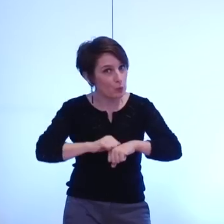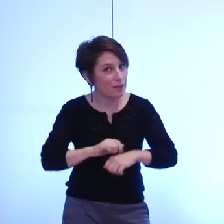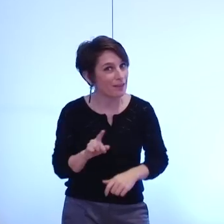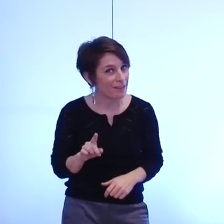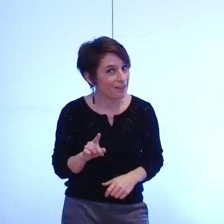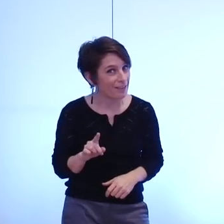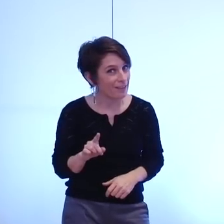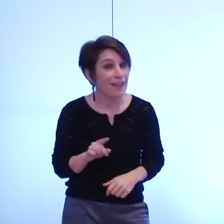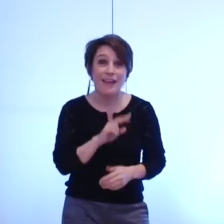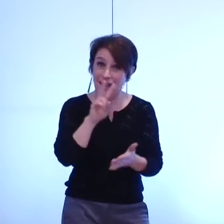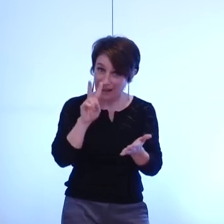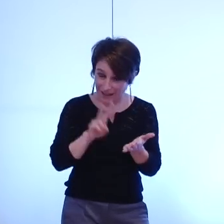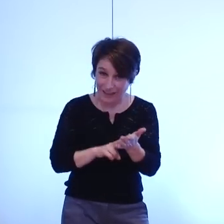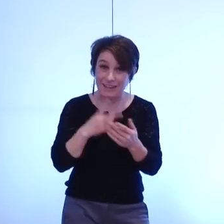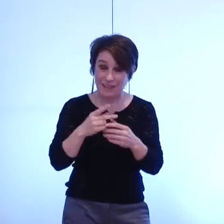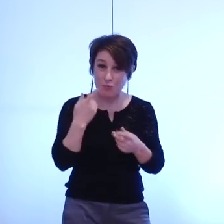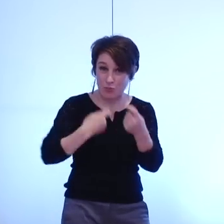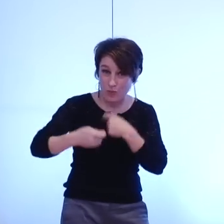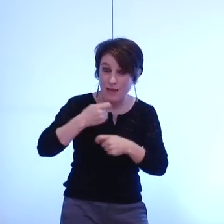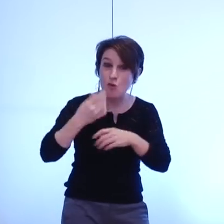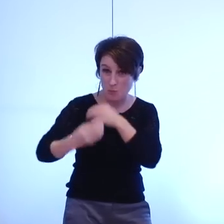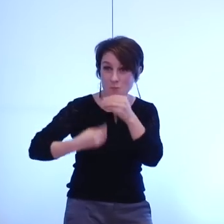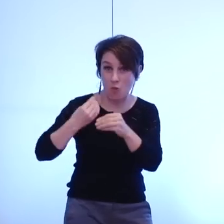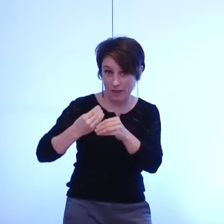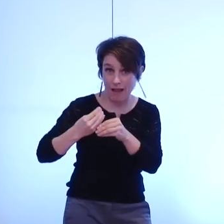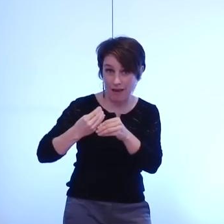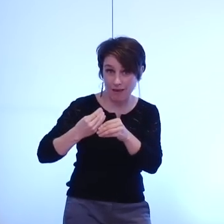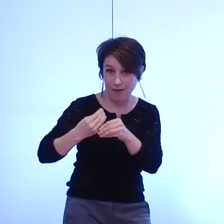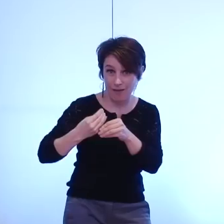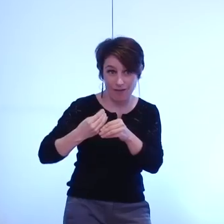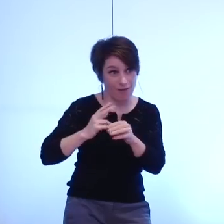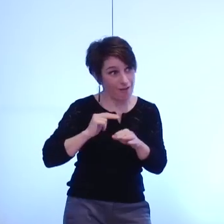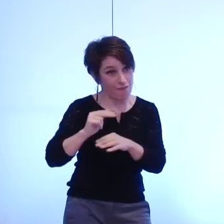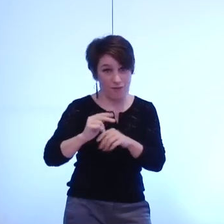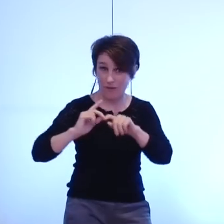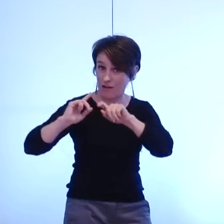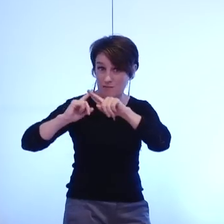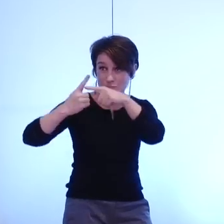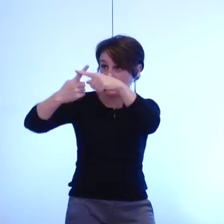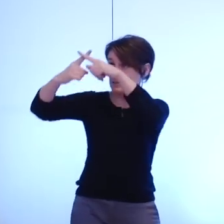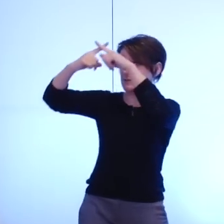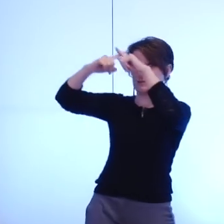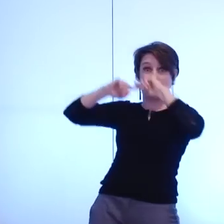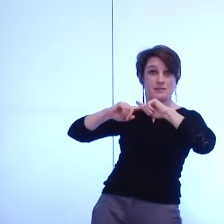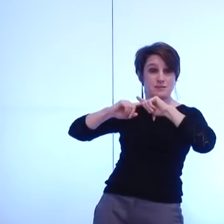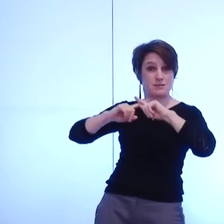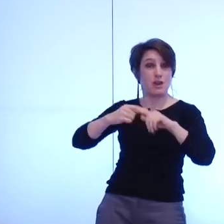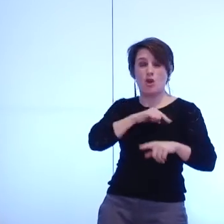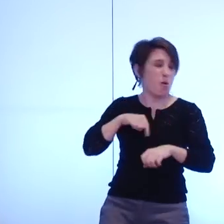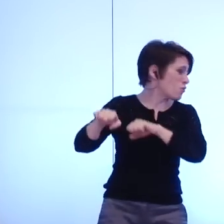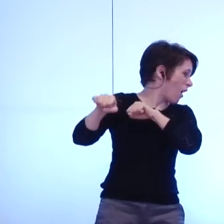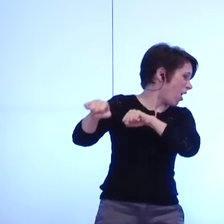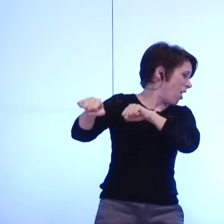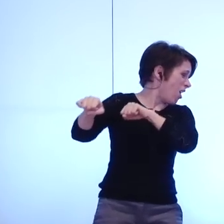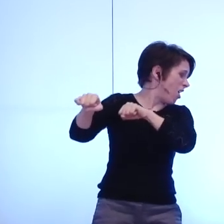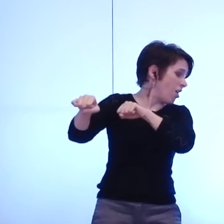'économie européenne et mondiale et bien elles finiront par s'imposer à nous si nous ne voulons pas les regarder